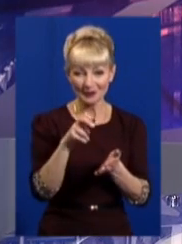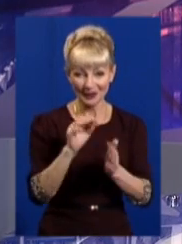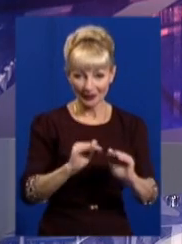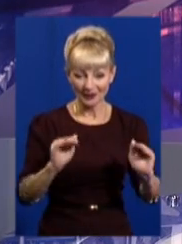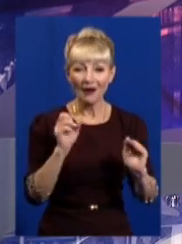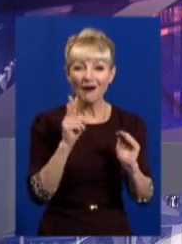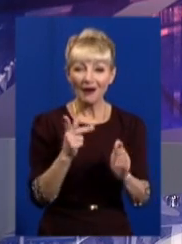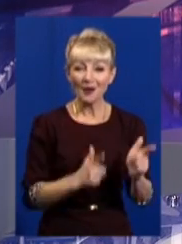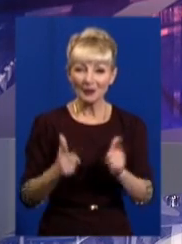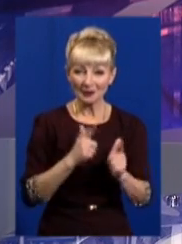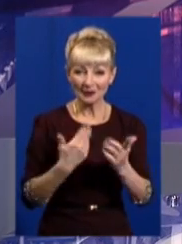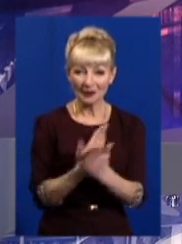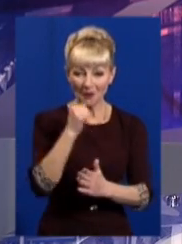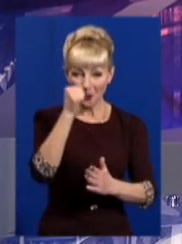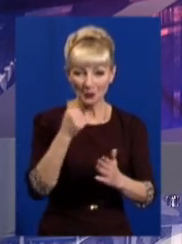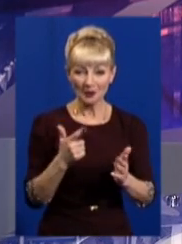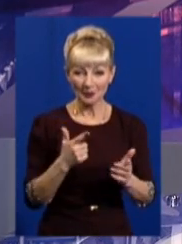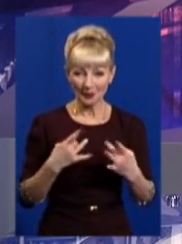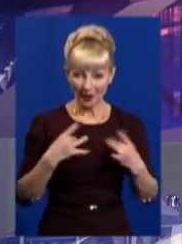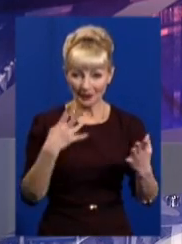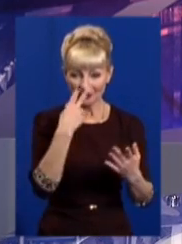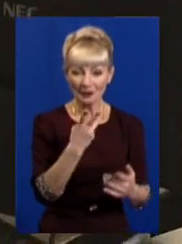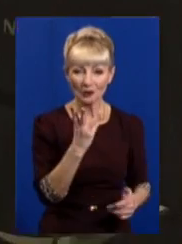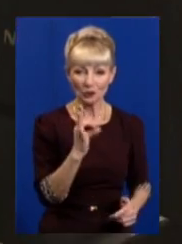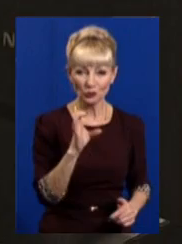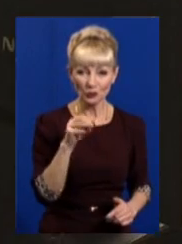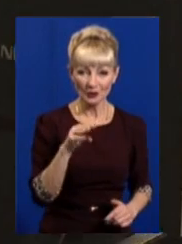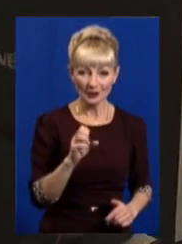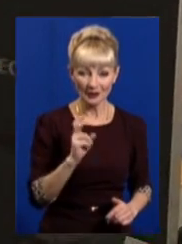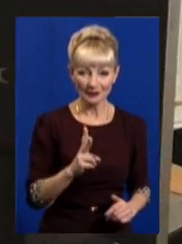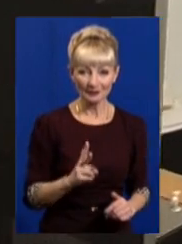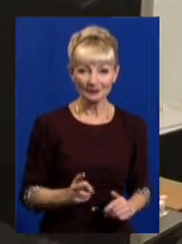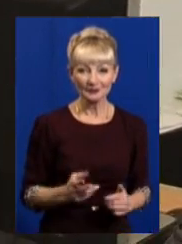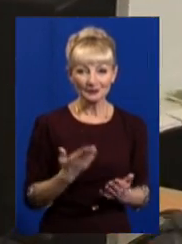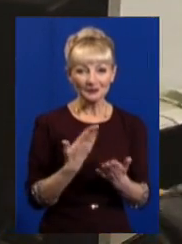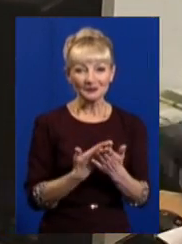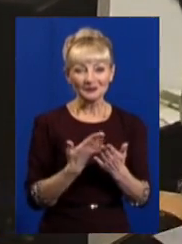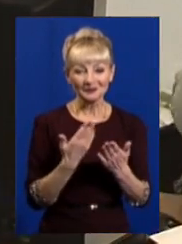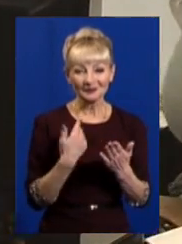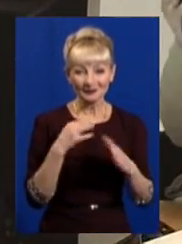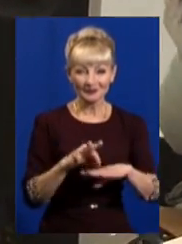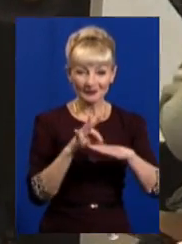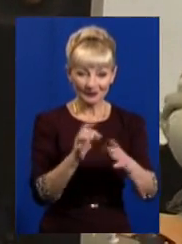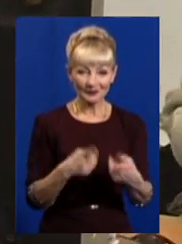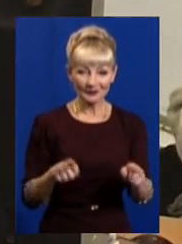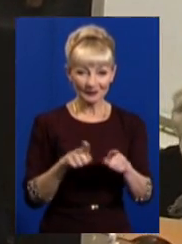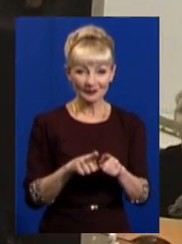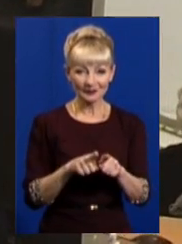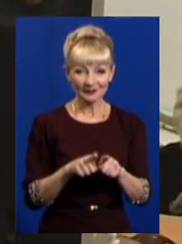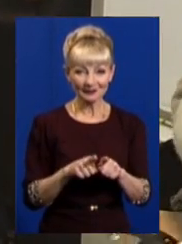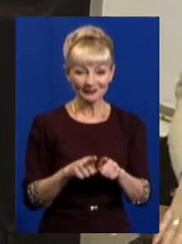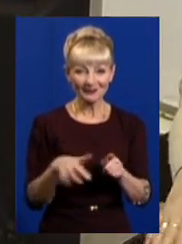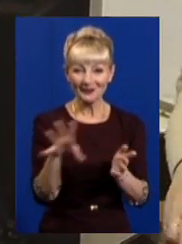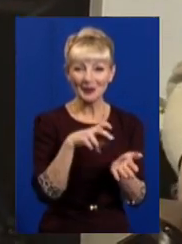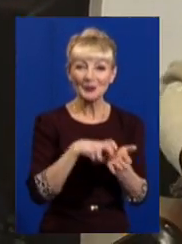до подорожі на новорічні свята, бачила Надія Шостак. Листи до нас проходять отак. Оце всі листи,